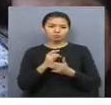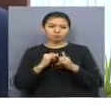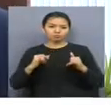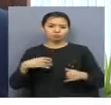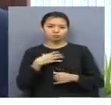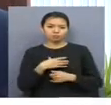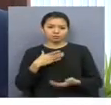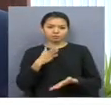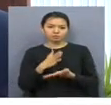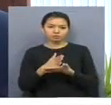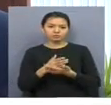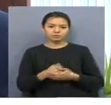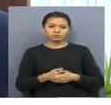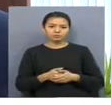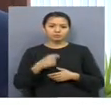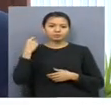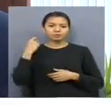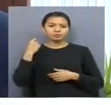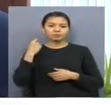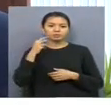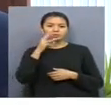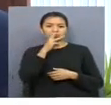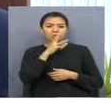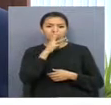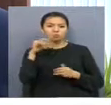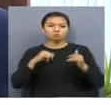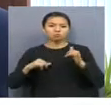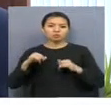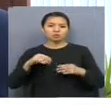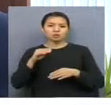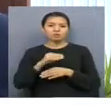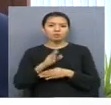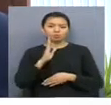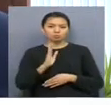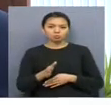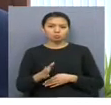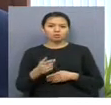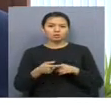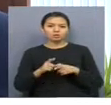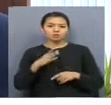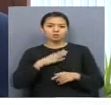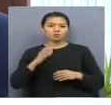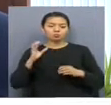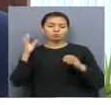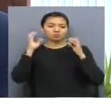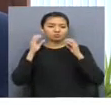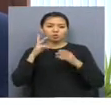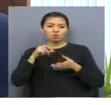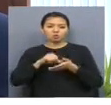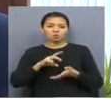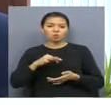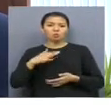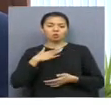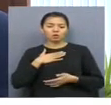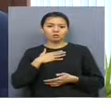маңызды. Бұлай қарасаңыз ол мектеп мұғалімдерінің жалақысын көтеріп отыр. Біздің университетін мұғалімдерінің қатсы жоқ сияқты, бірақ бұл біздің